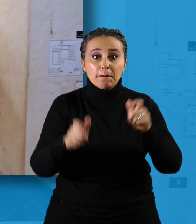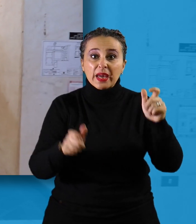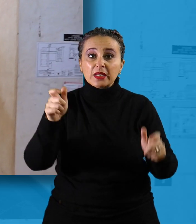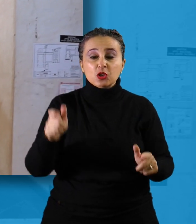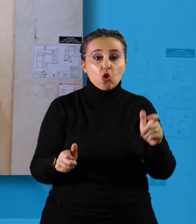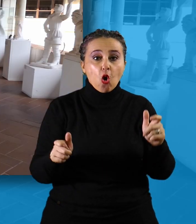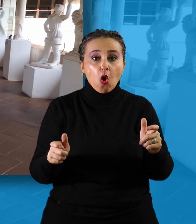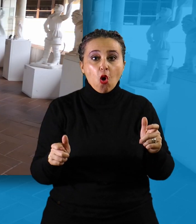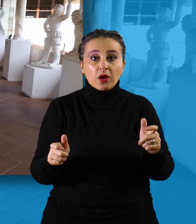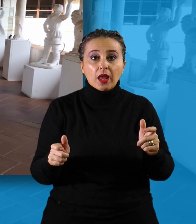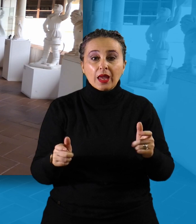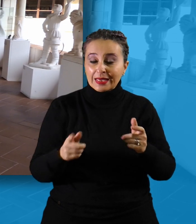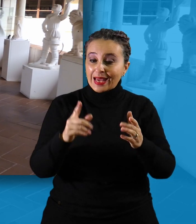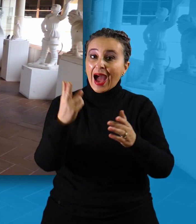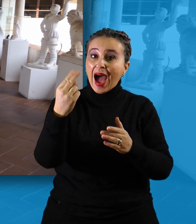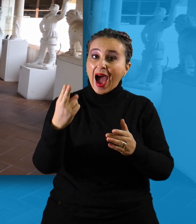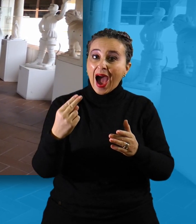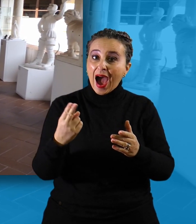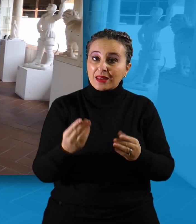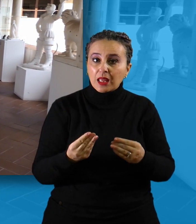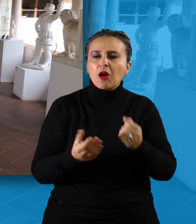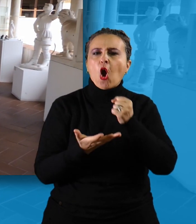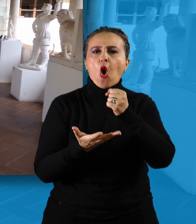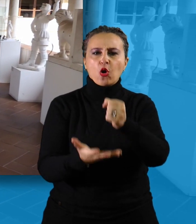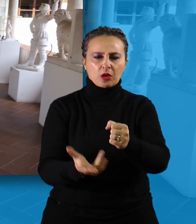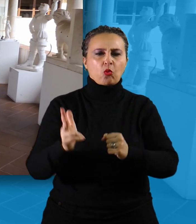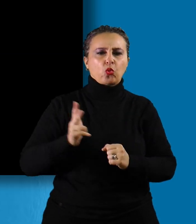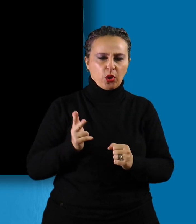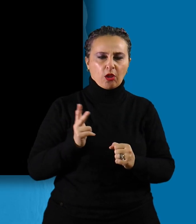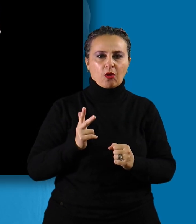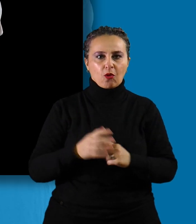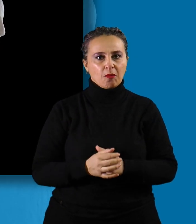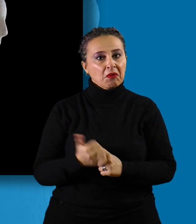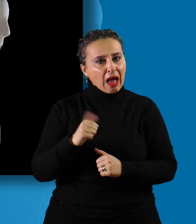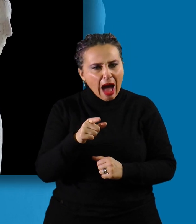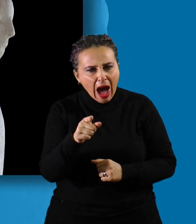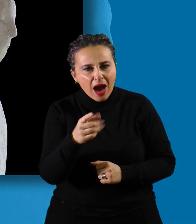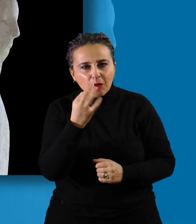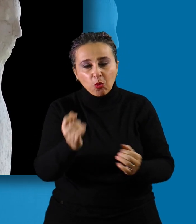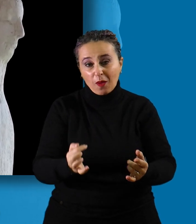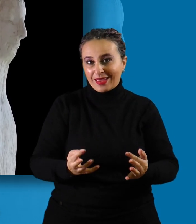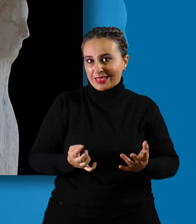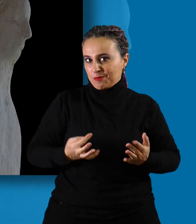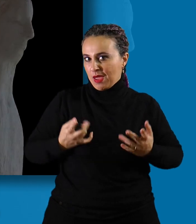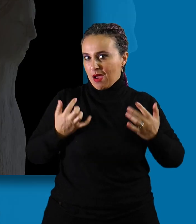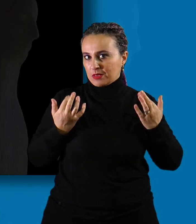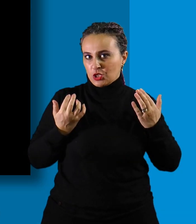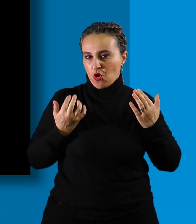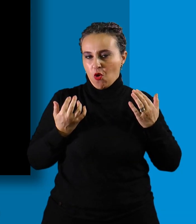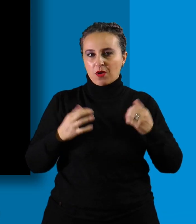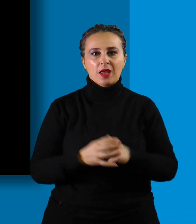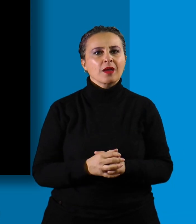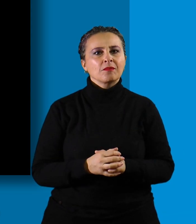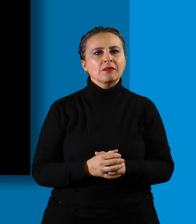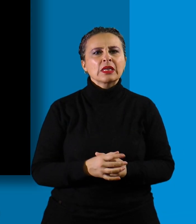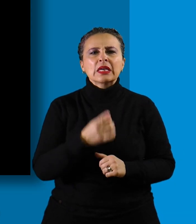lasciare un segno indelebile nell'arte. Anche tu puoi lasciarti ispirare da tanta armonia. Davanti a te si